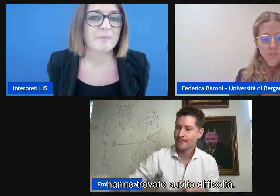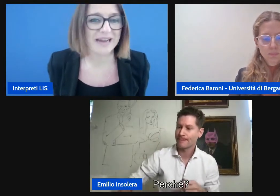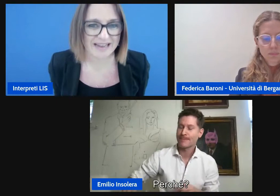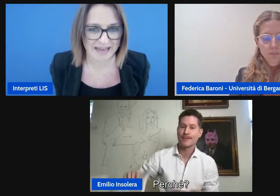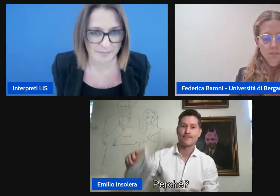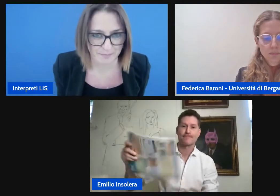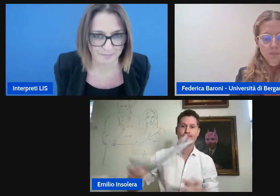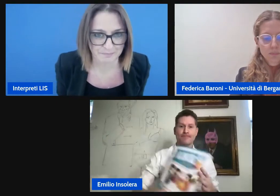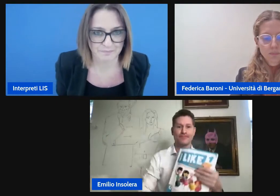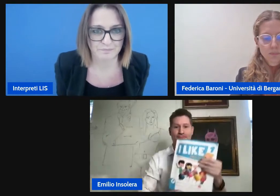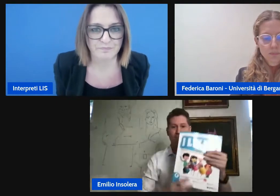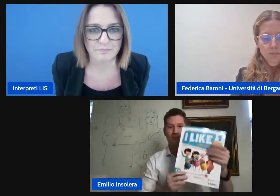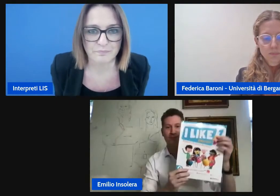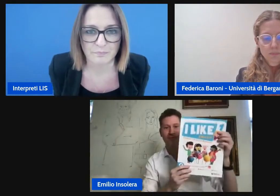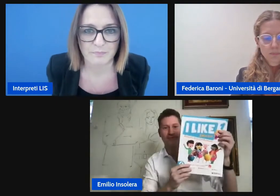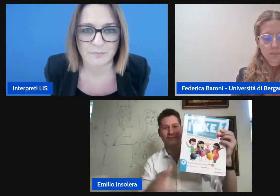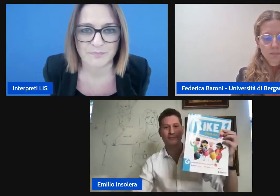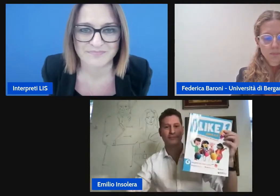difficoltà perché